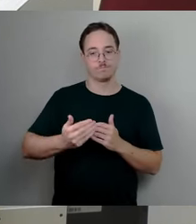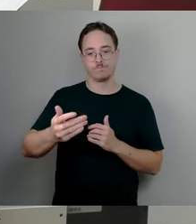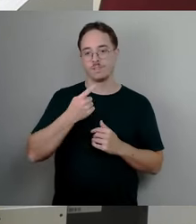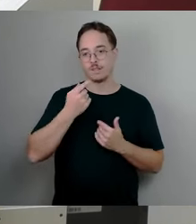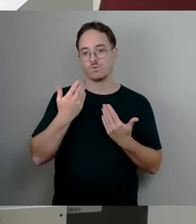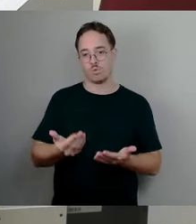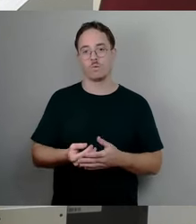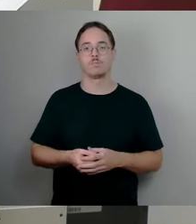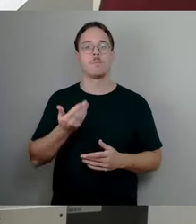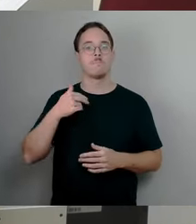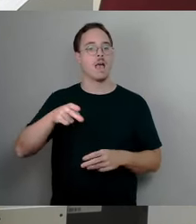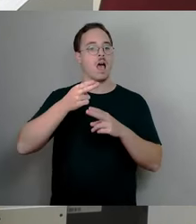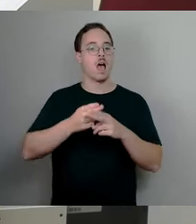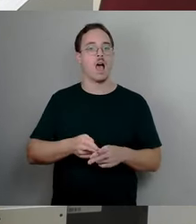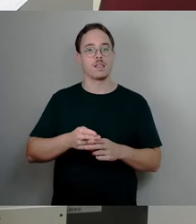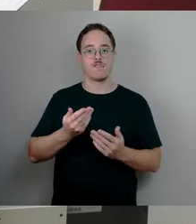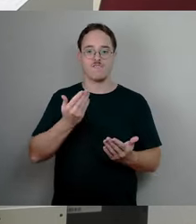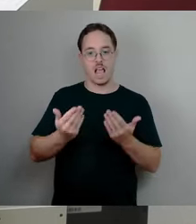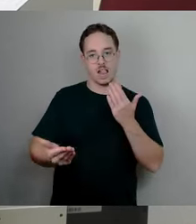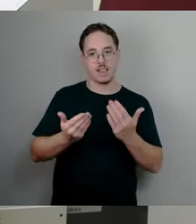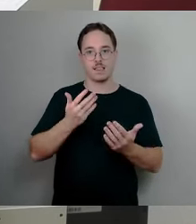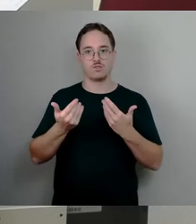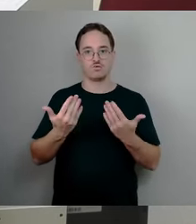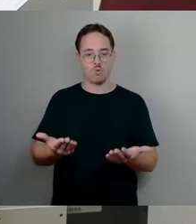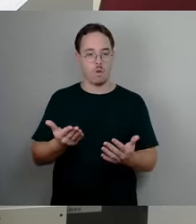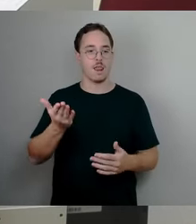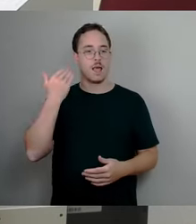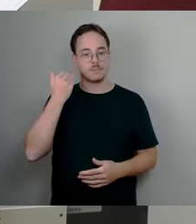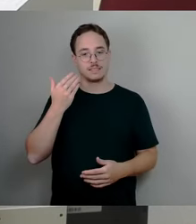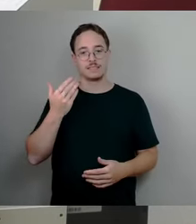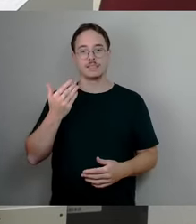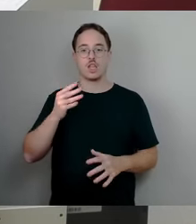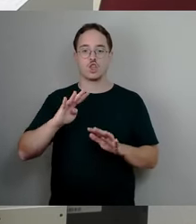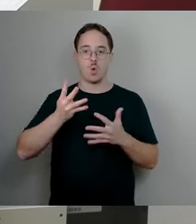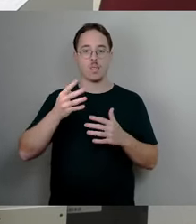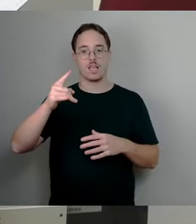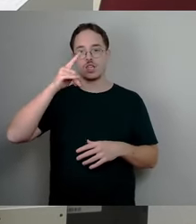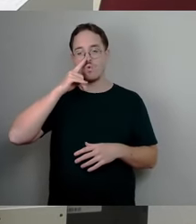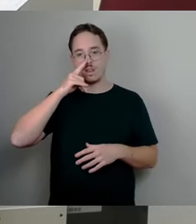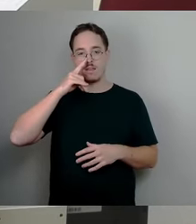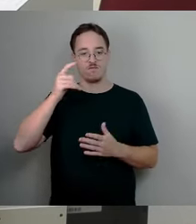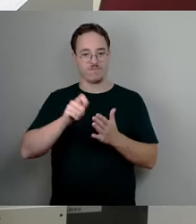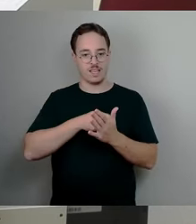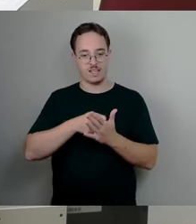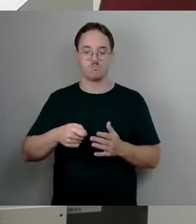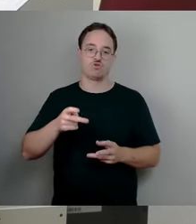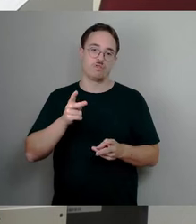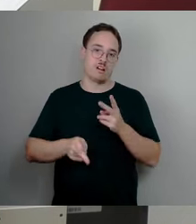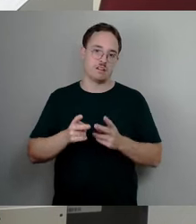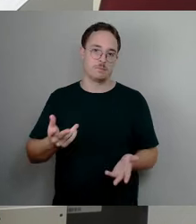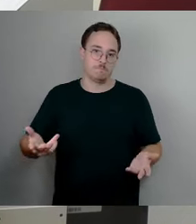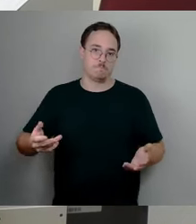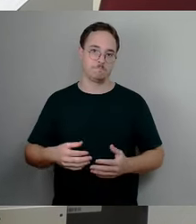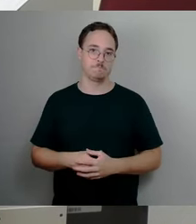die Dresdnerinnen und Dresdner leider am 9. Juni gewählt haben, ist mir sehr wohl bewusst, dass diese Gedanken einer allgemeinwohlorientierten